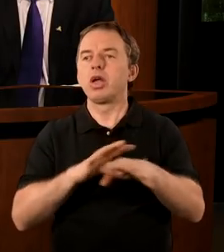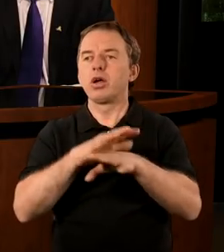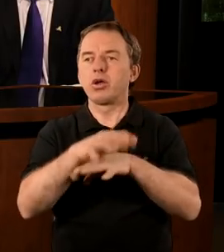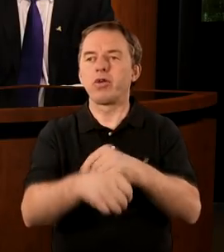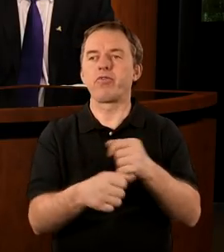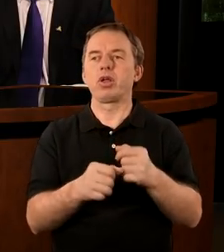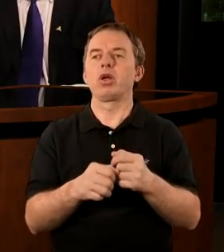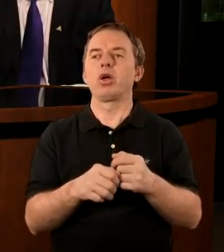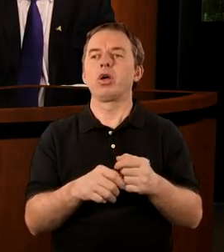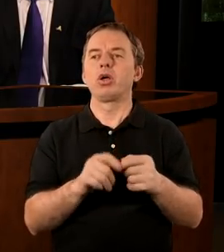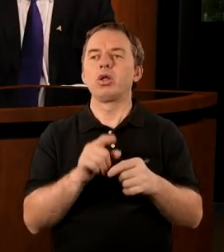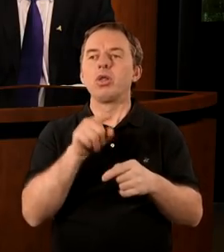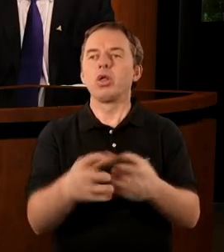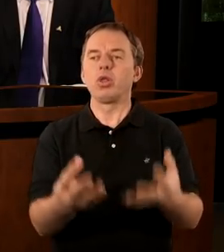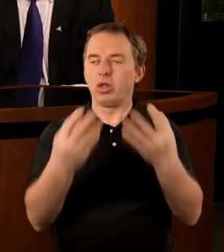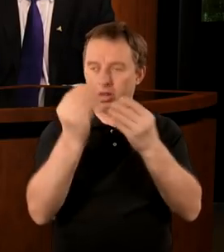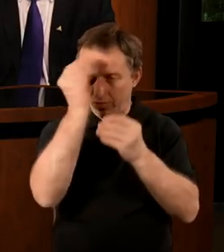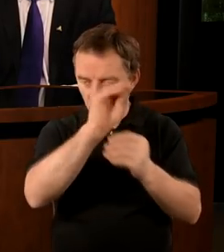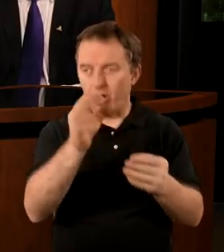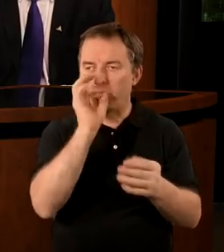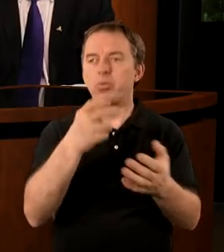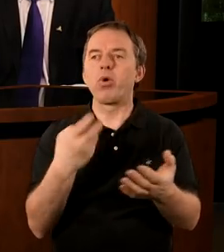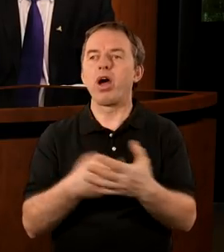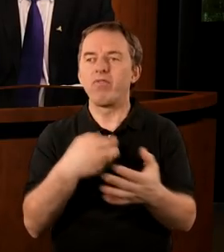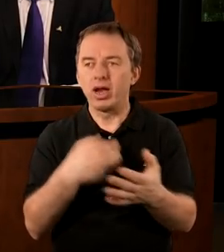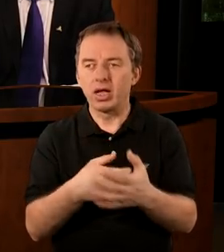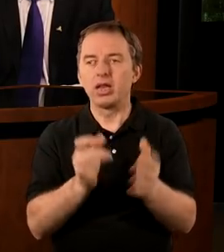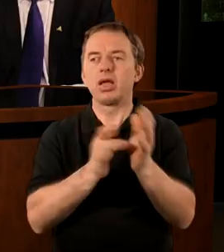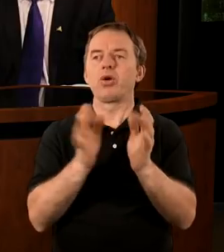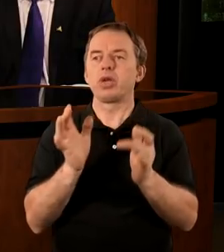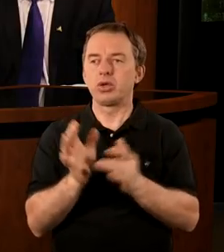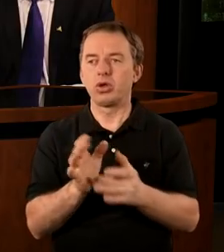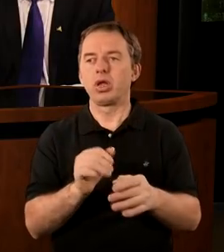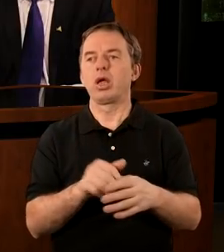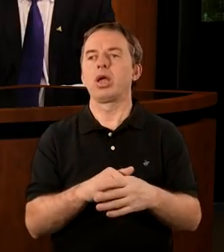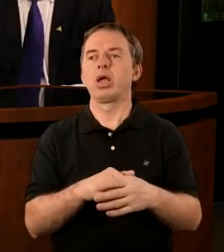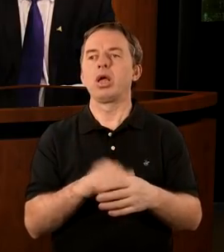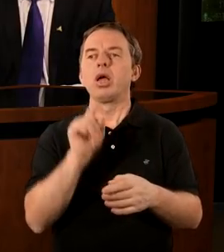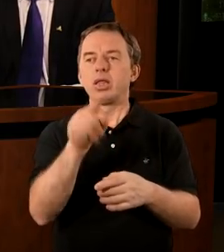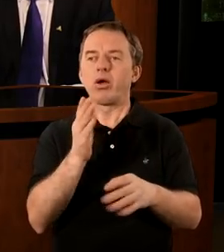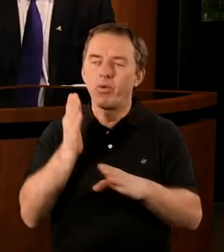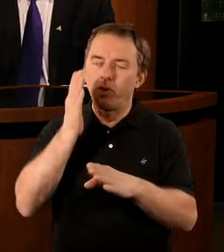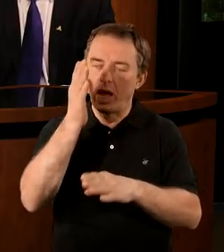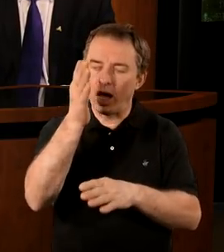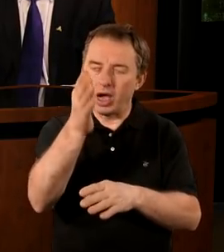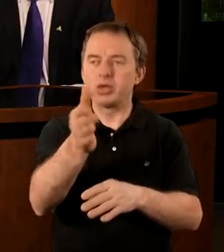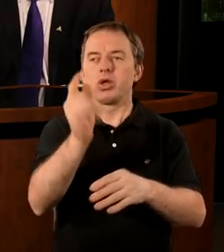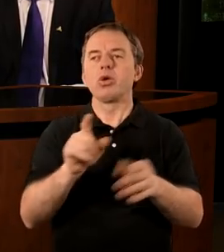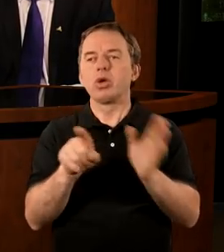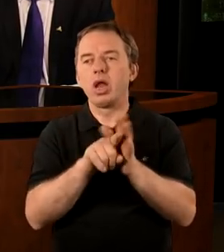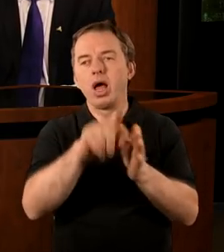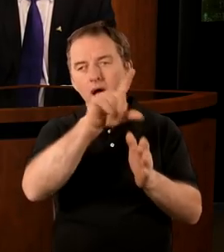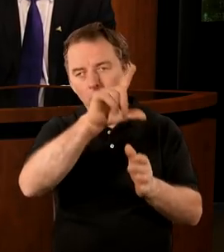nie krzywdził, ale też zwiastował tą dobrą nowinę, czyli niósł taką nadzieję dla